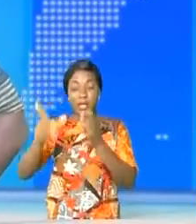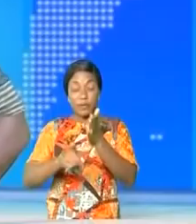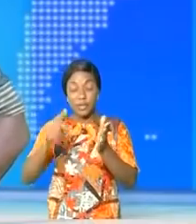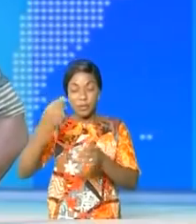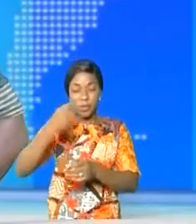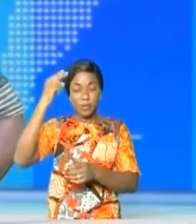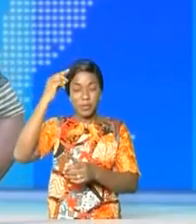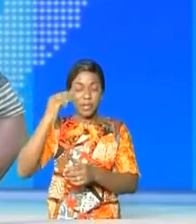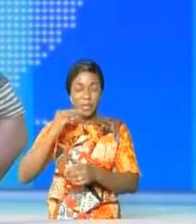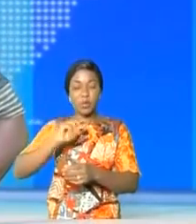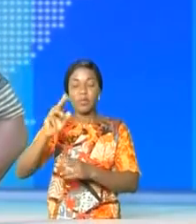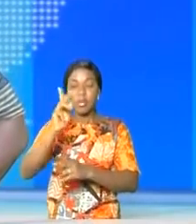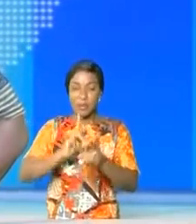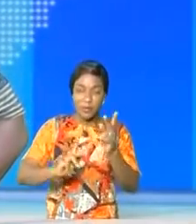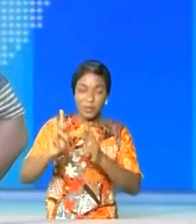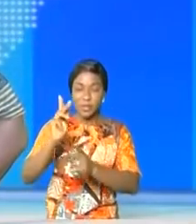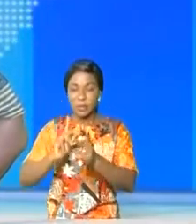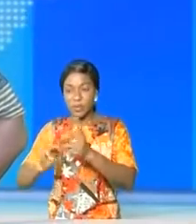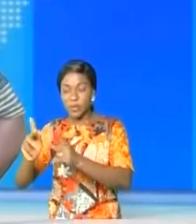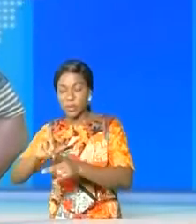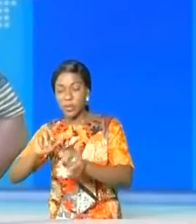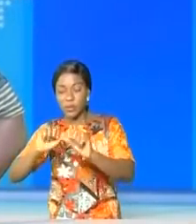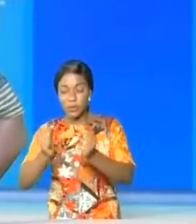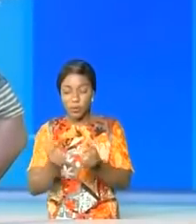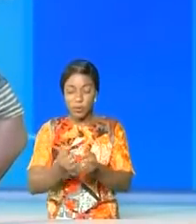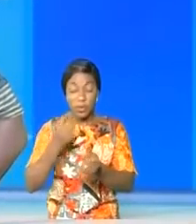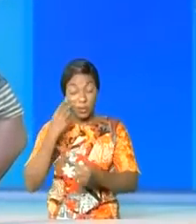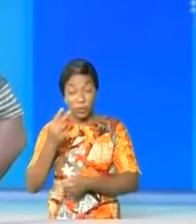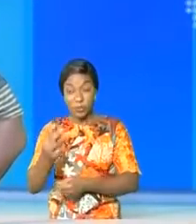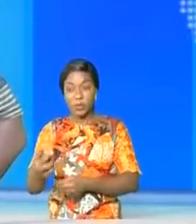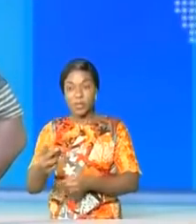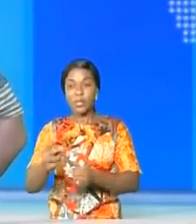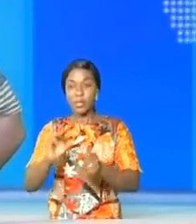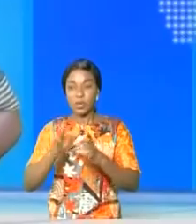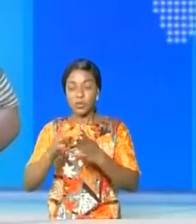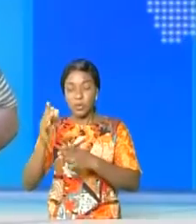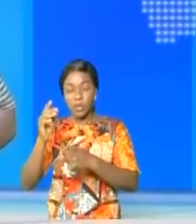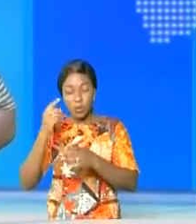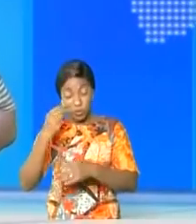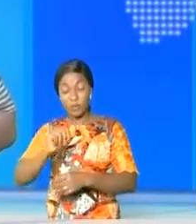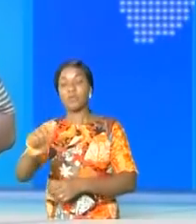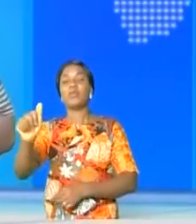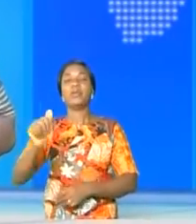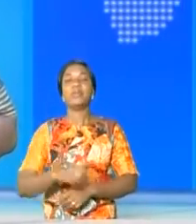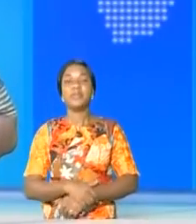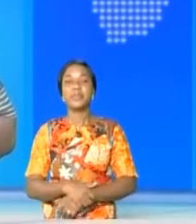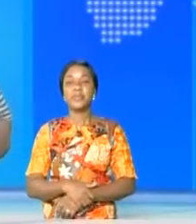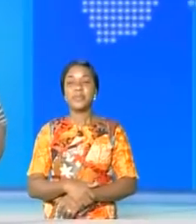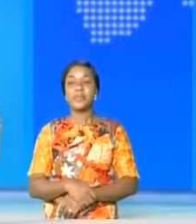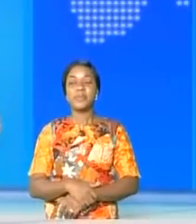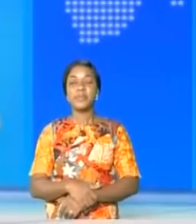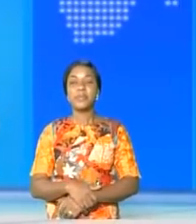une visite d'inspection des quelques services du ministère. Les condensés de tous ces éléments dans ces reportages de Pédic.